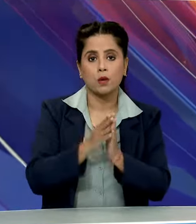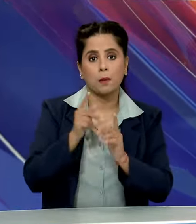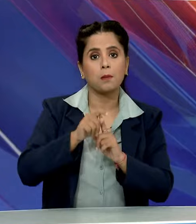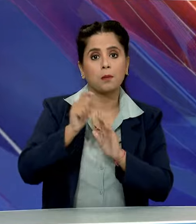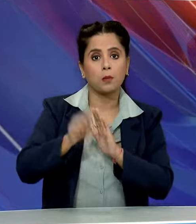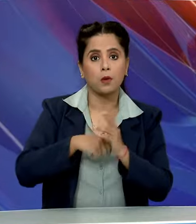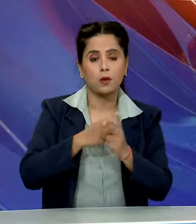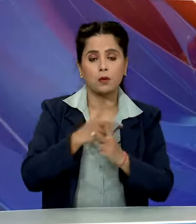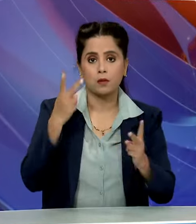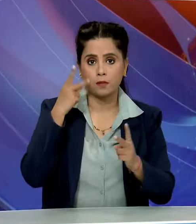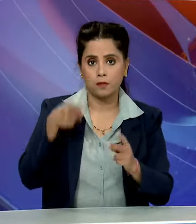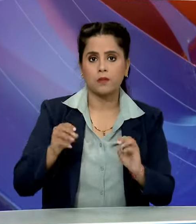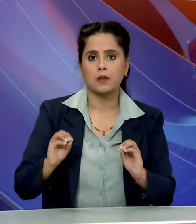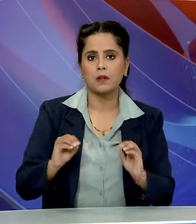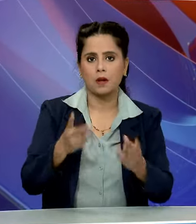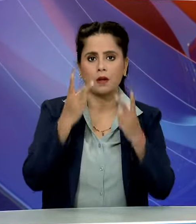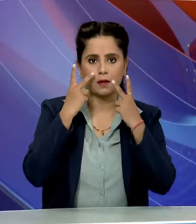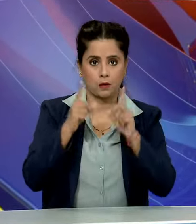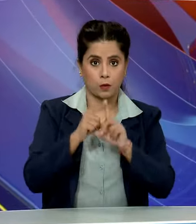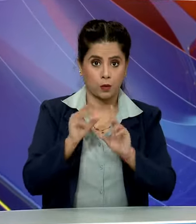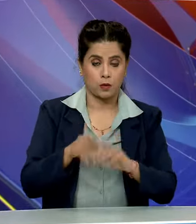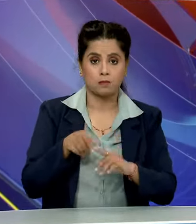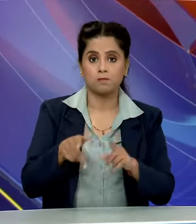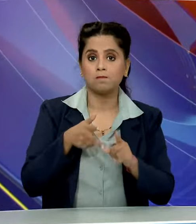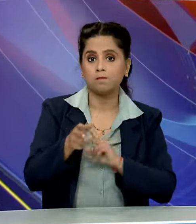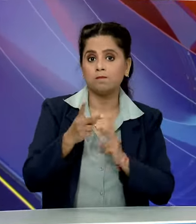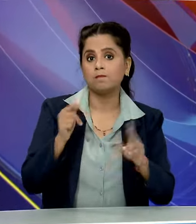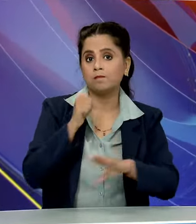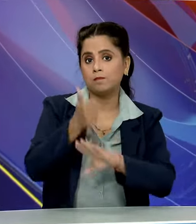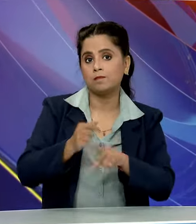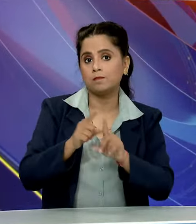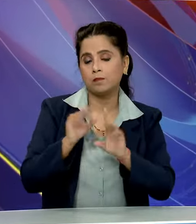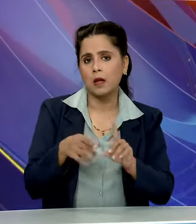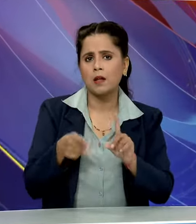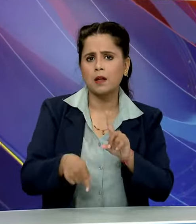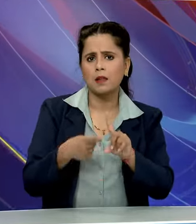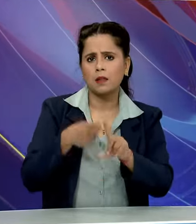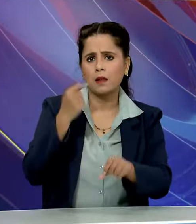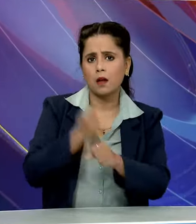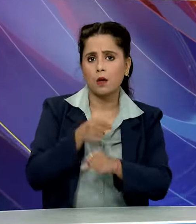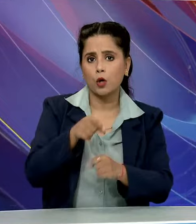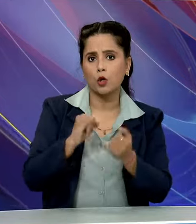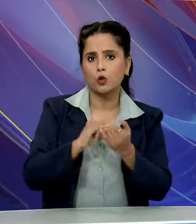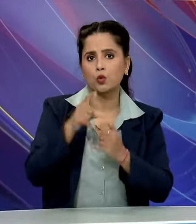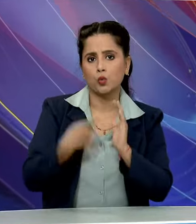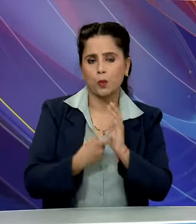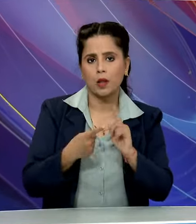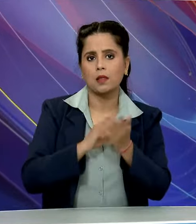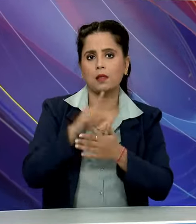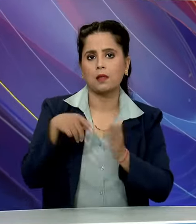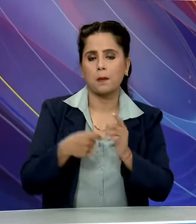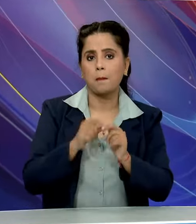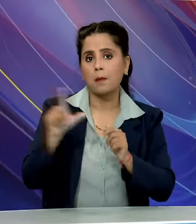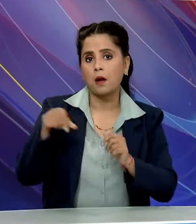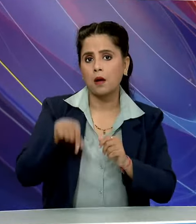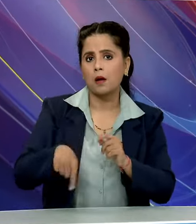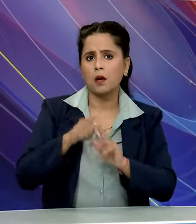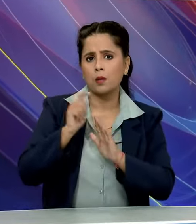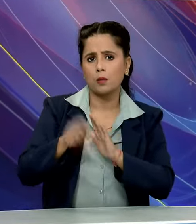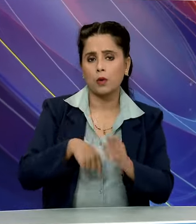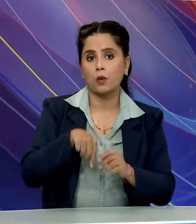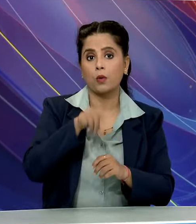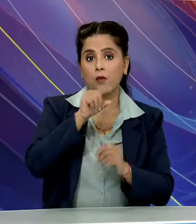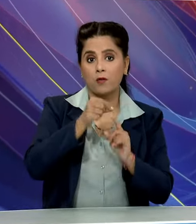परियोजनाओं का शिला न्यास और उद्खाटन करेंगे इन में तेलंगारा सुपर्थर्मल पावर परियोजना के फेस